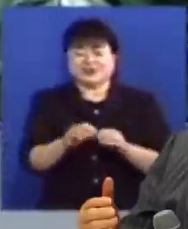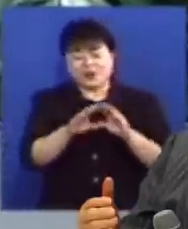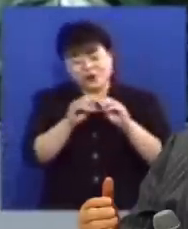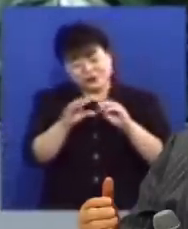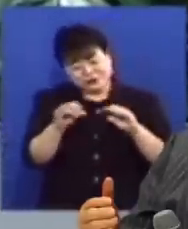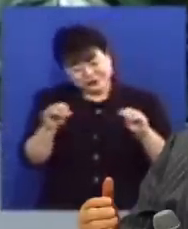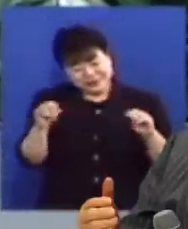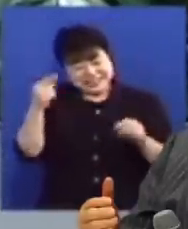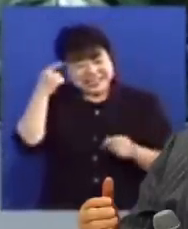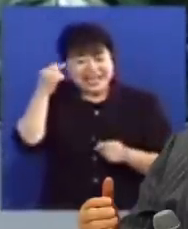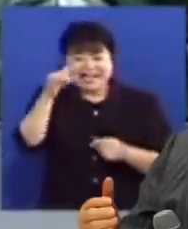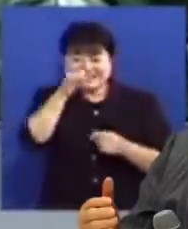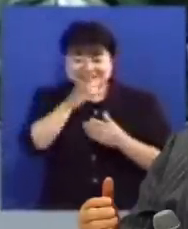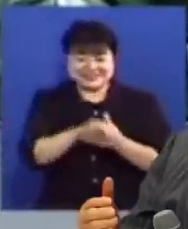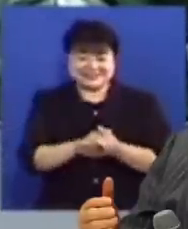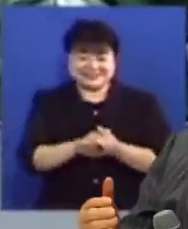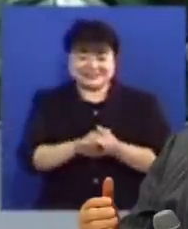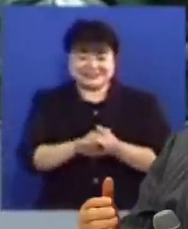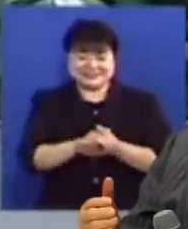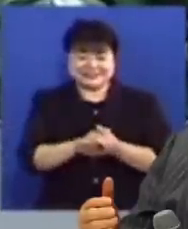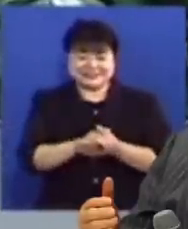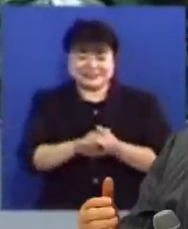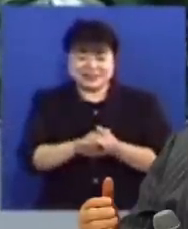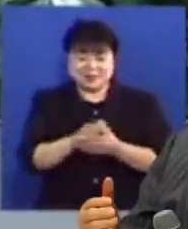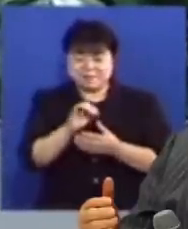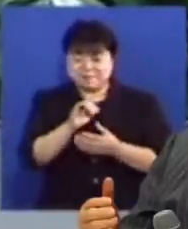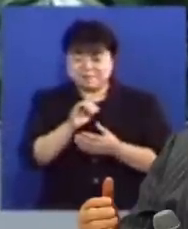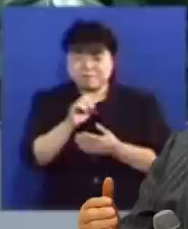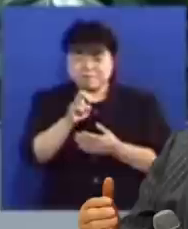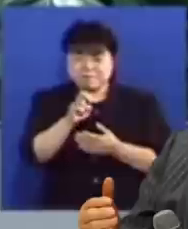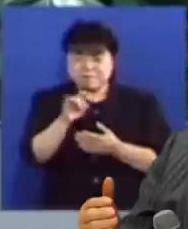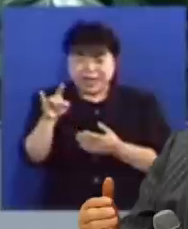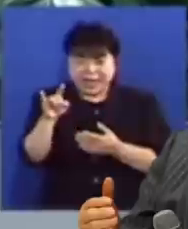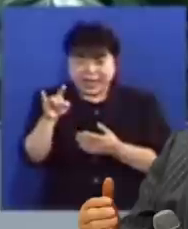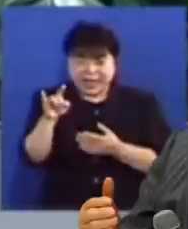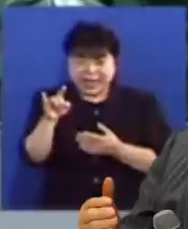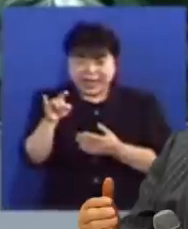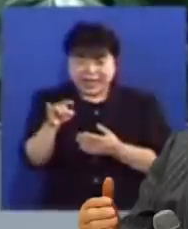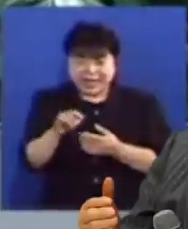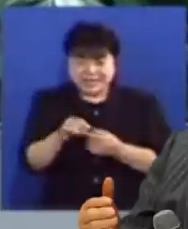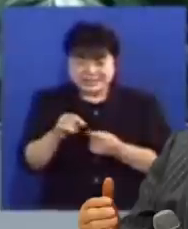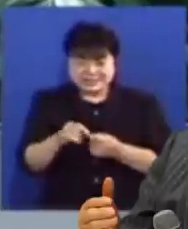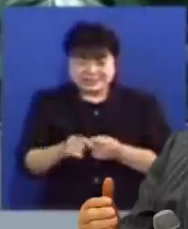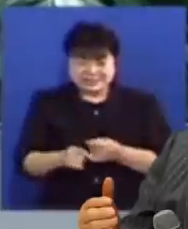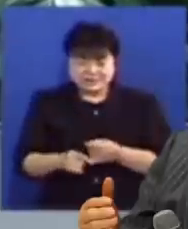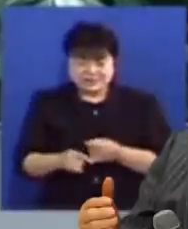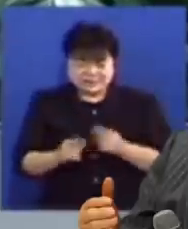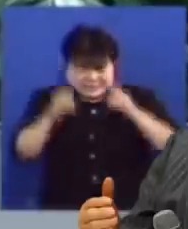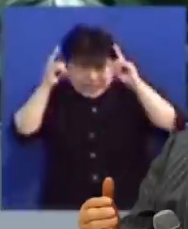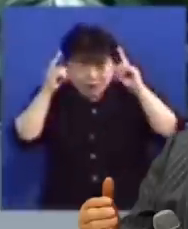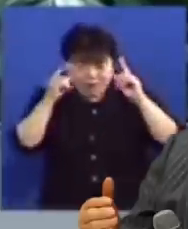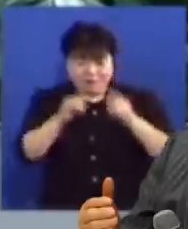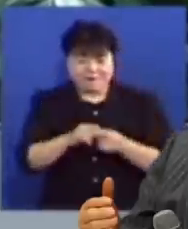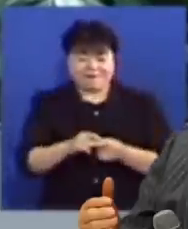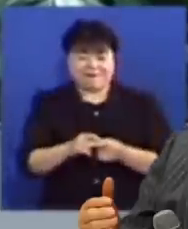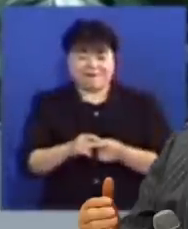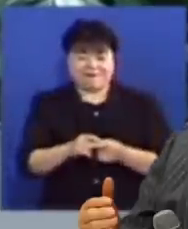매라고 말하면 어떻게 이미지를 가집니까 사납다 다른